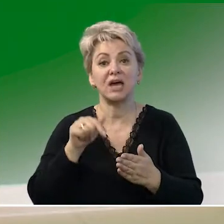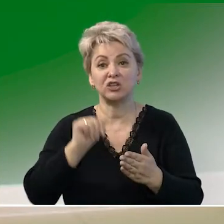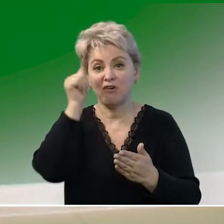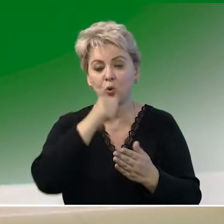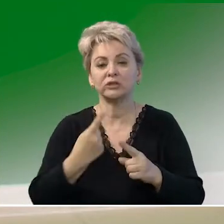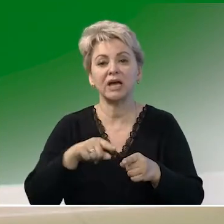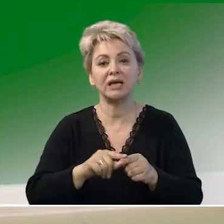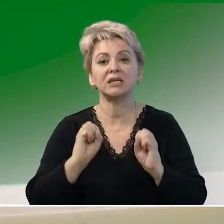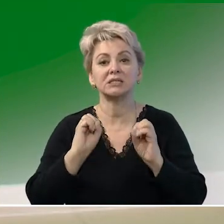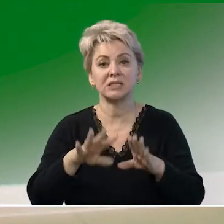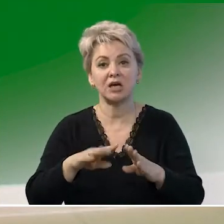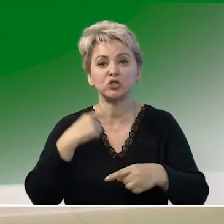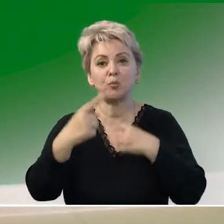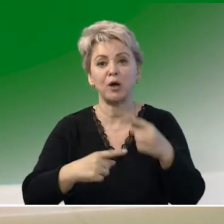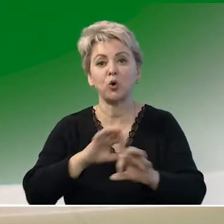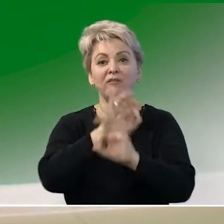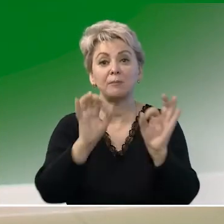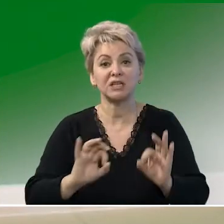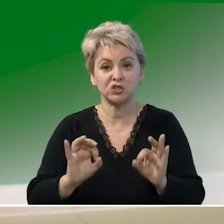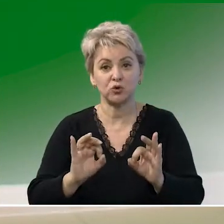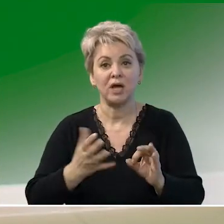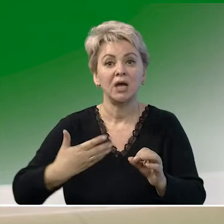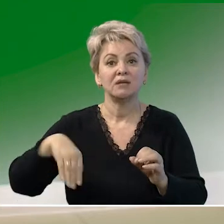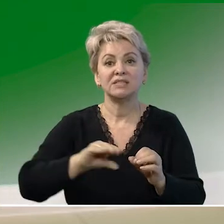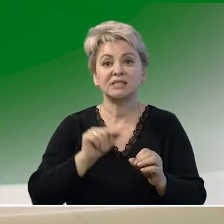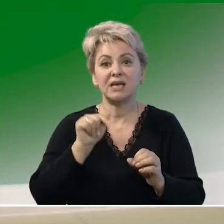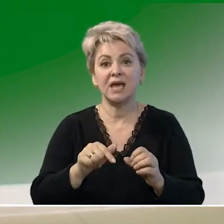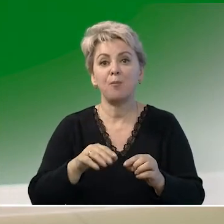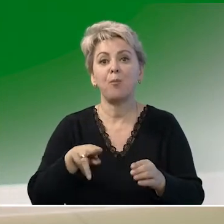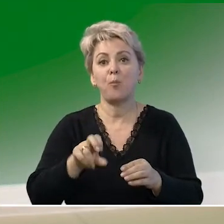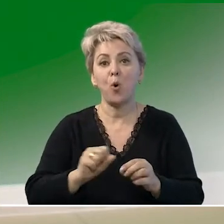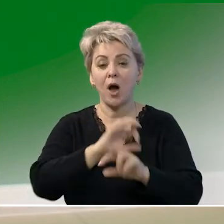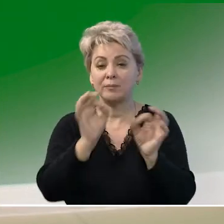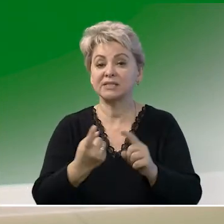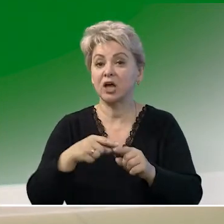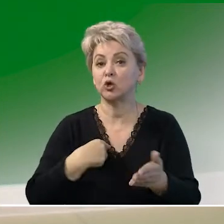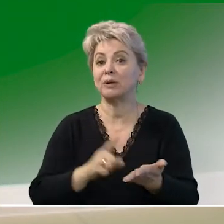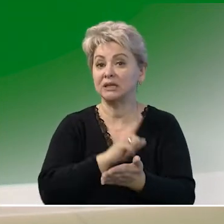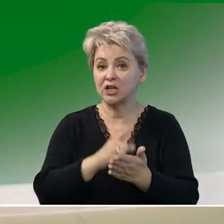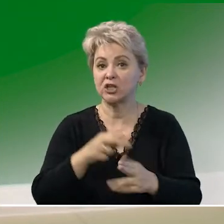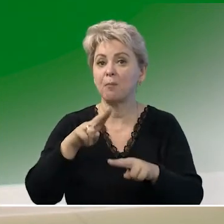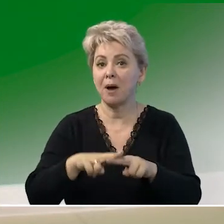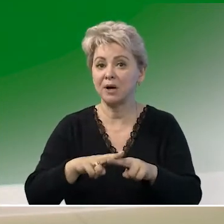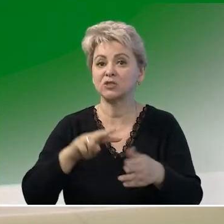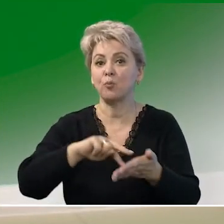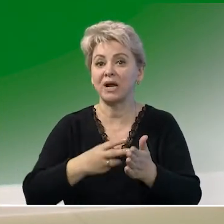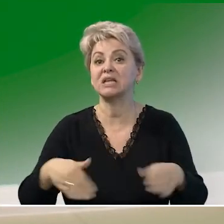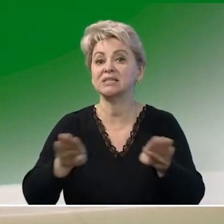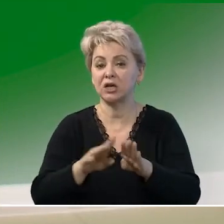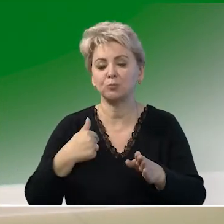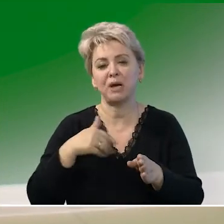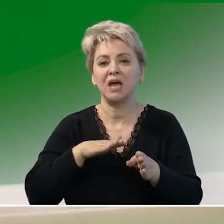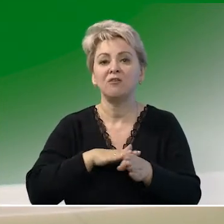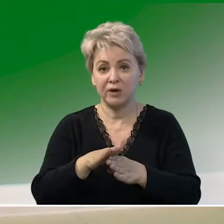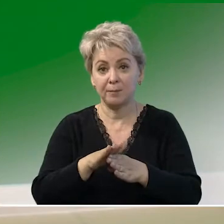Это сдача потоков образцов. Все три потока образца, которые мы должны были по паспорту проекта закрыть, мы закрыли.